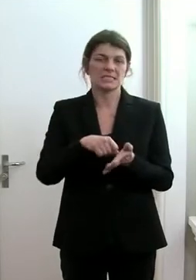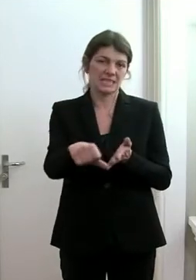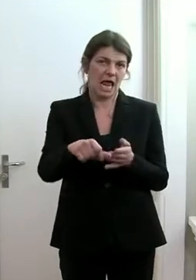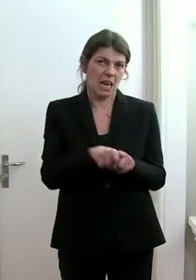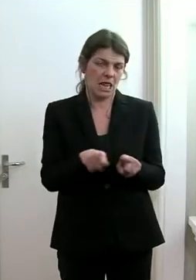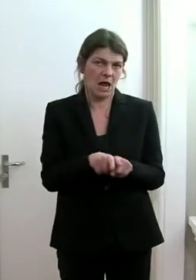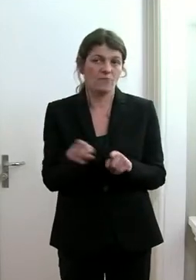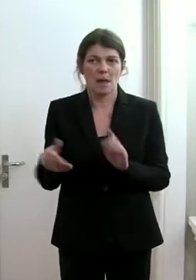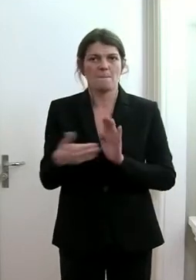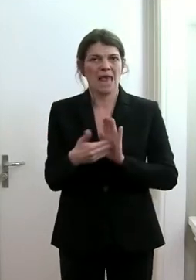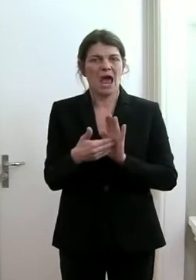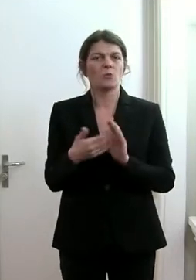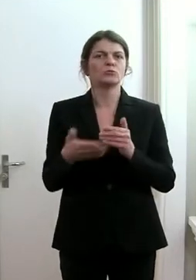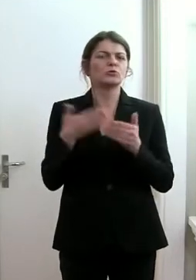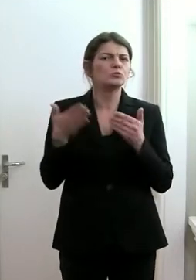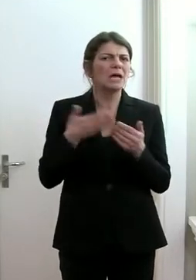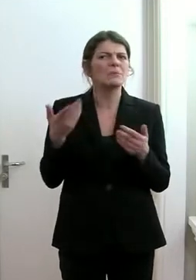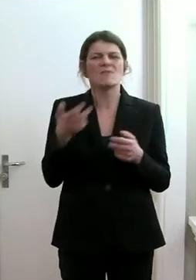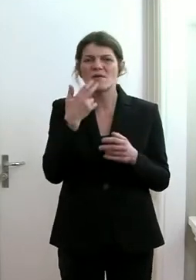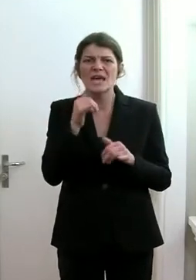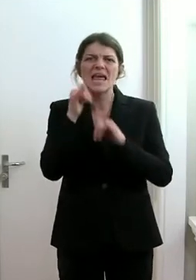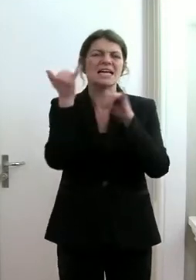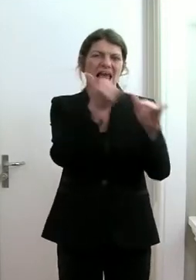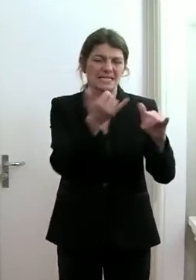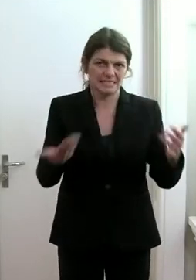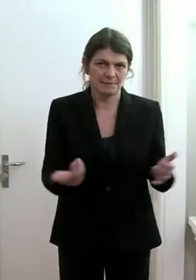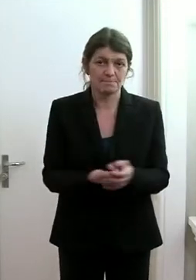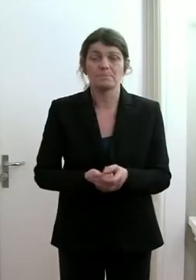die das brauchen, zum Beispiel, weil sie reisen wollen.